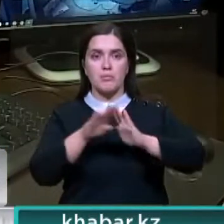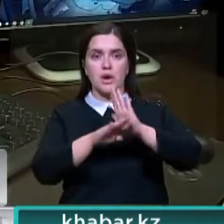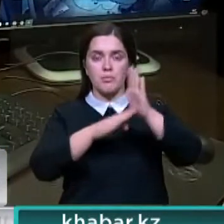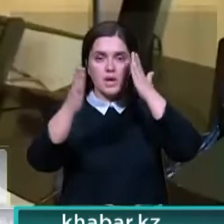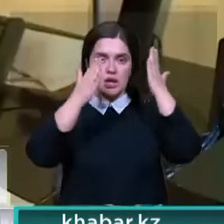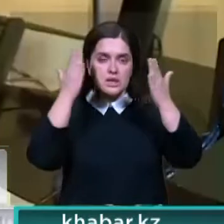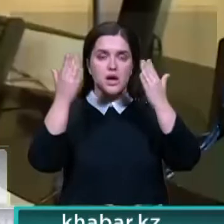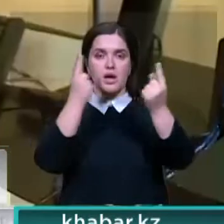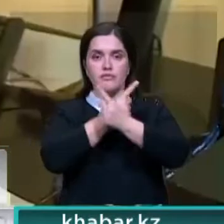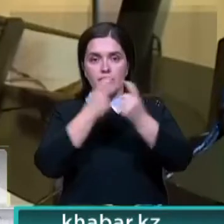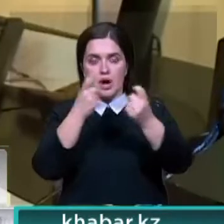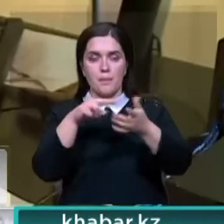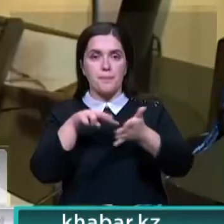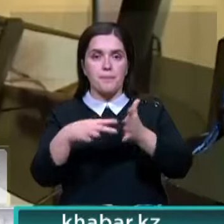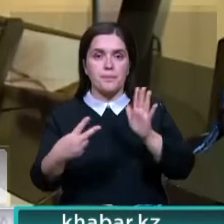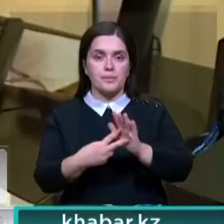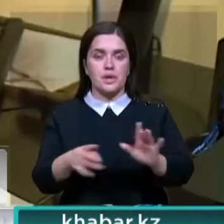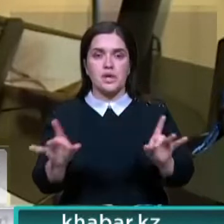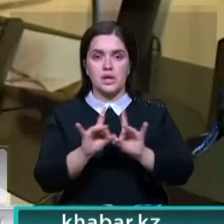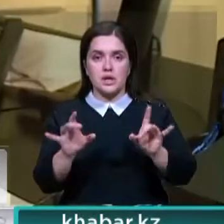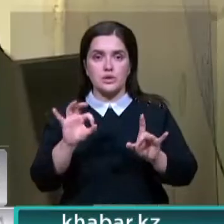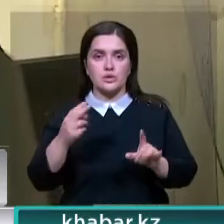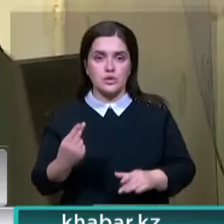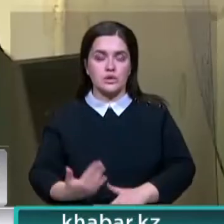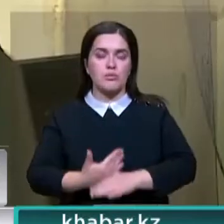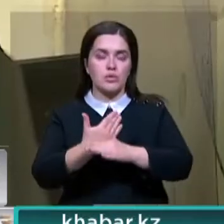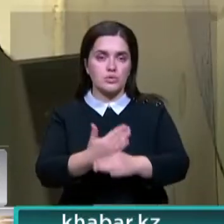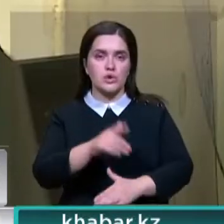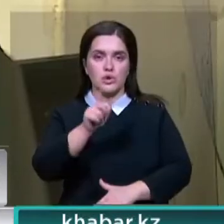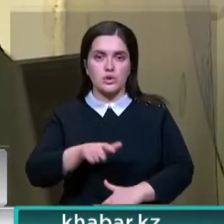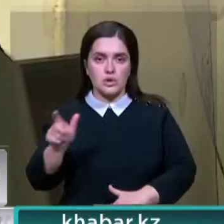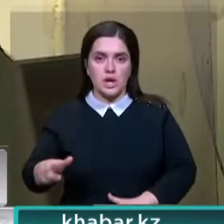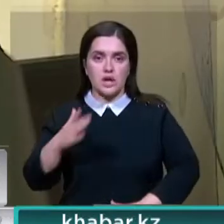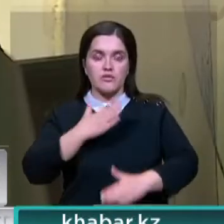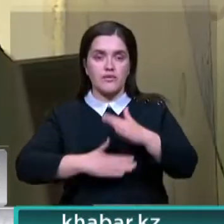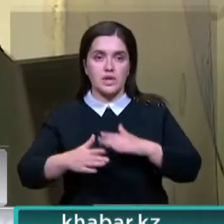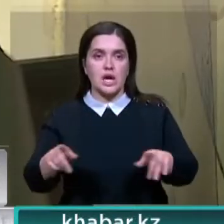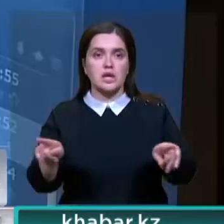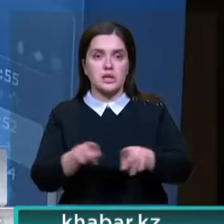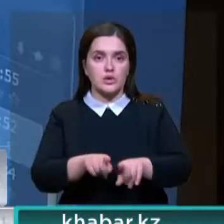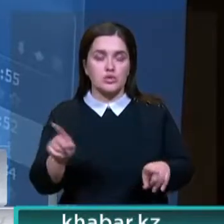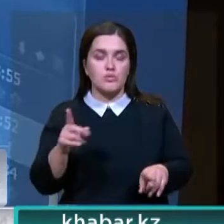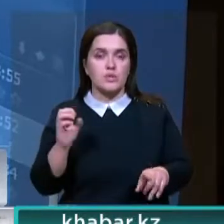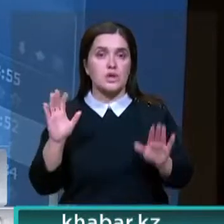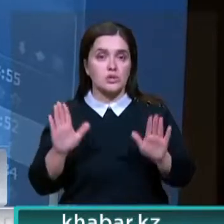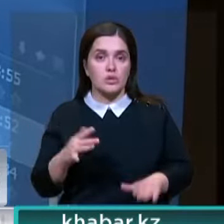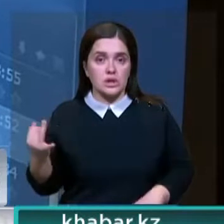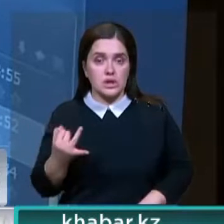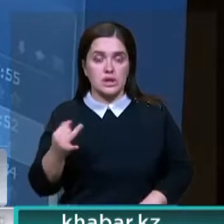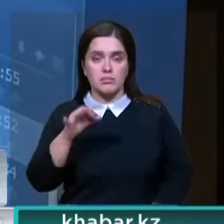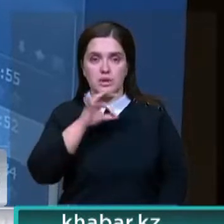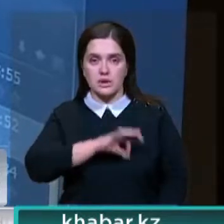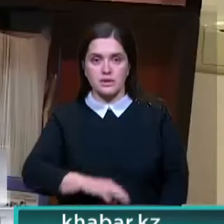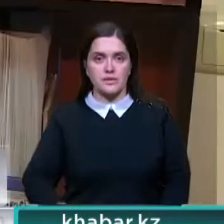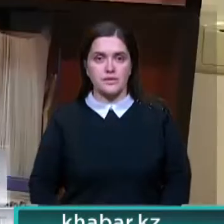информационные. В планах рассказывать о социальной поддержке людей с инвалидностью. Так, чтобы эфир был не только интересным, но и полезным.